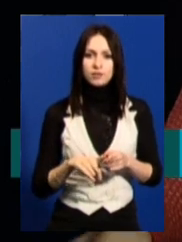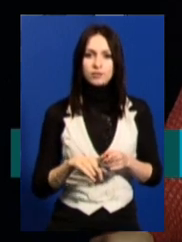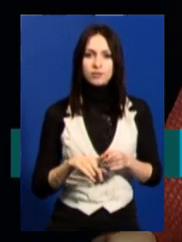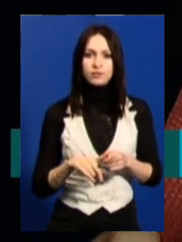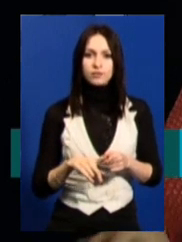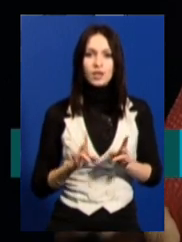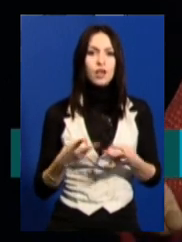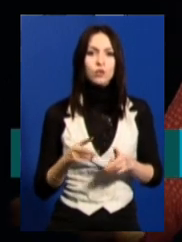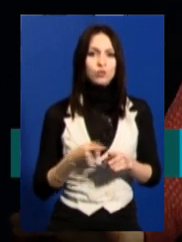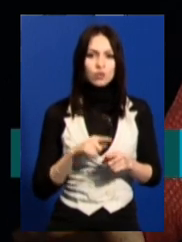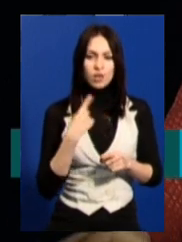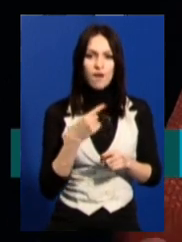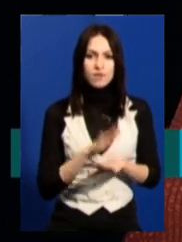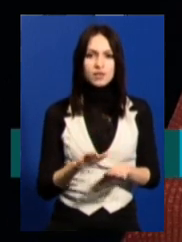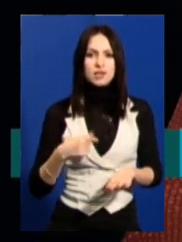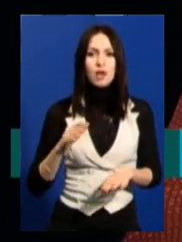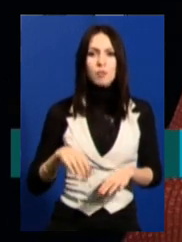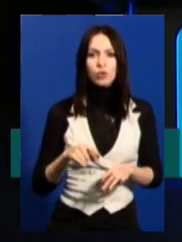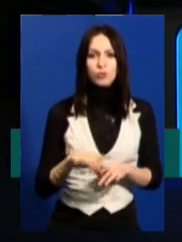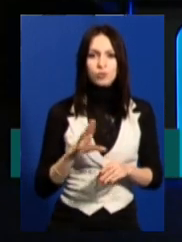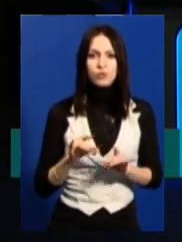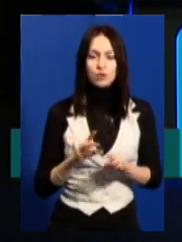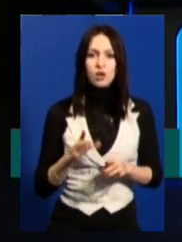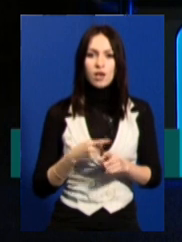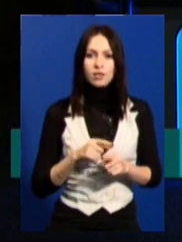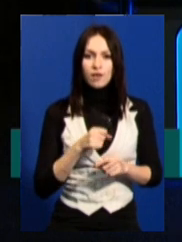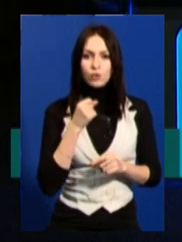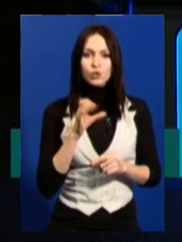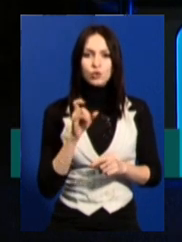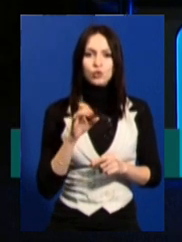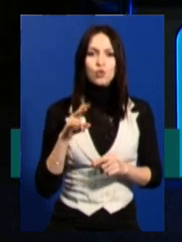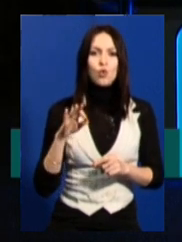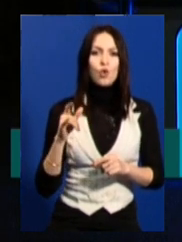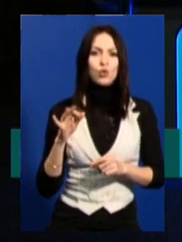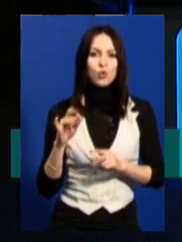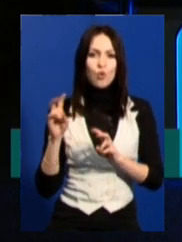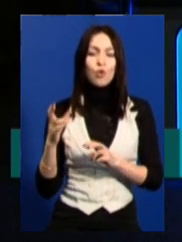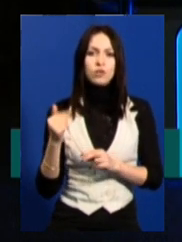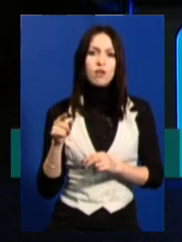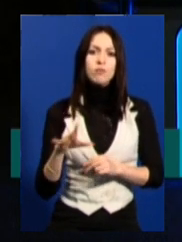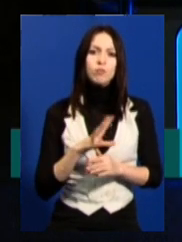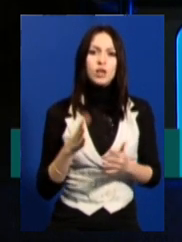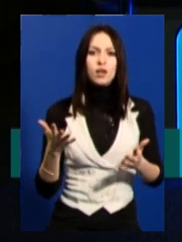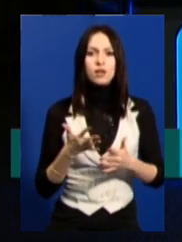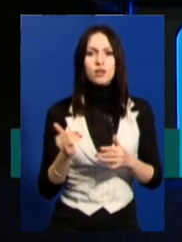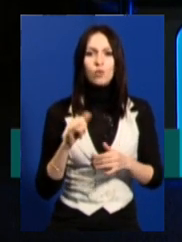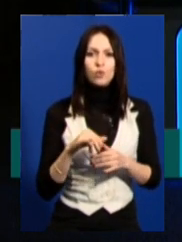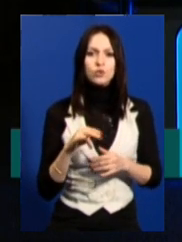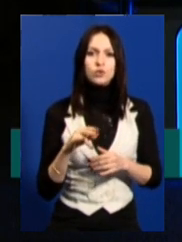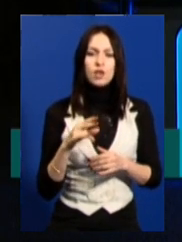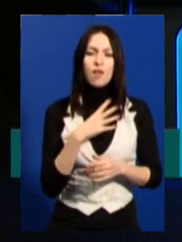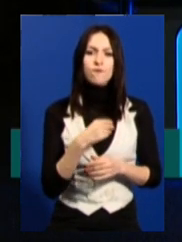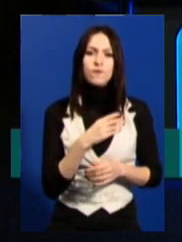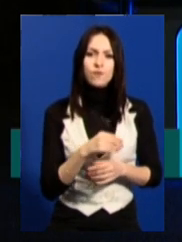Не треба це казати дітям. Я потім тобі все... Це дорослі з золотого. З золотого. Ну, були якісь там... Ось ці ці львів